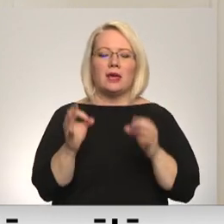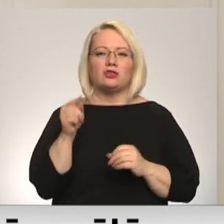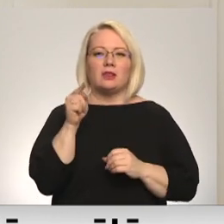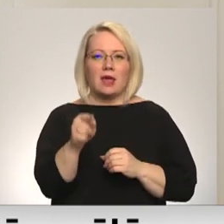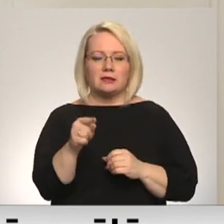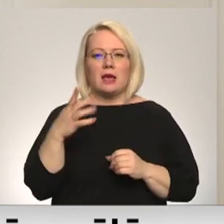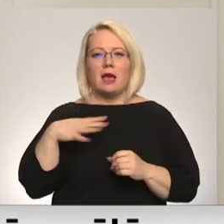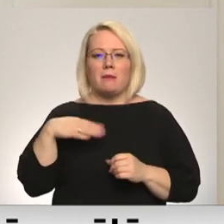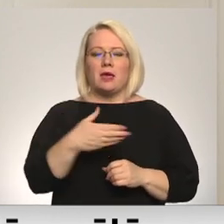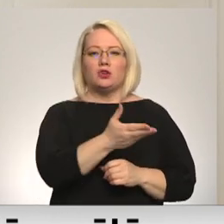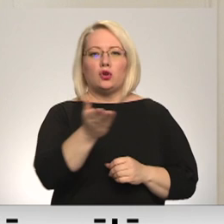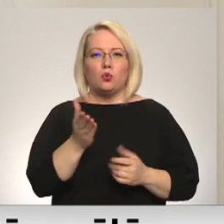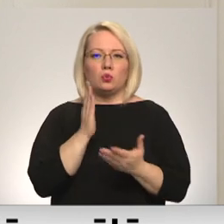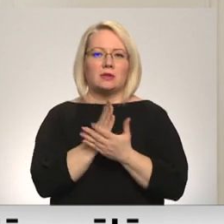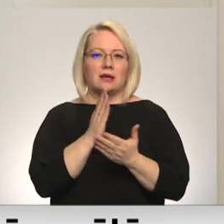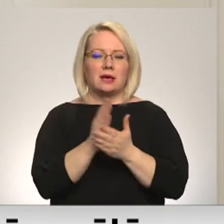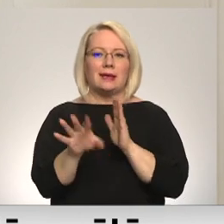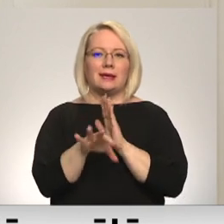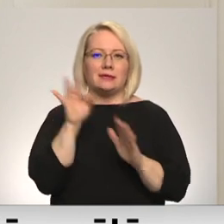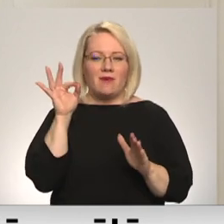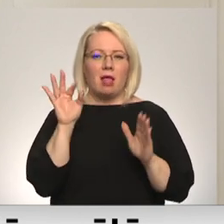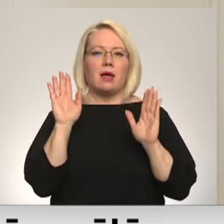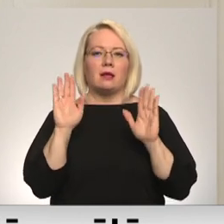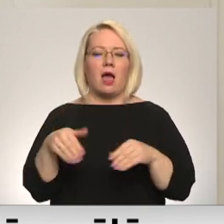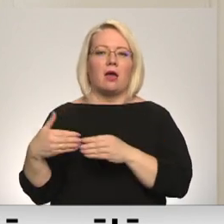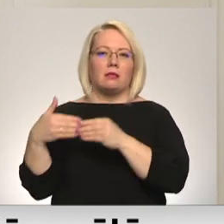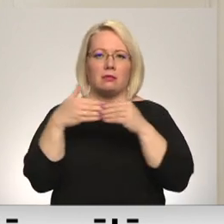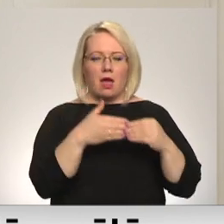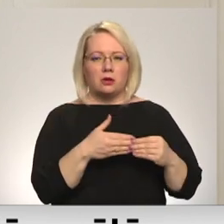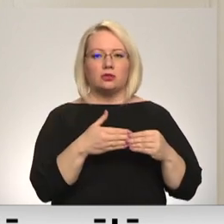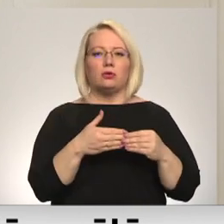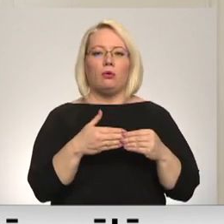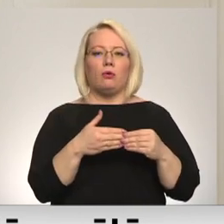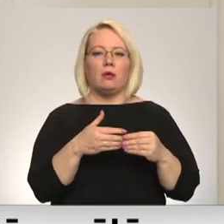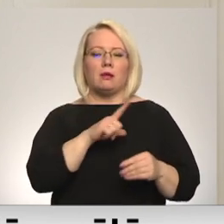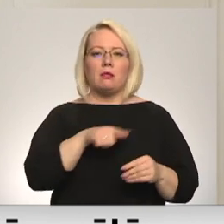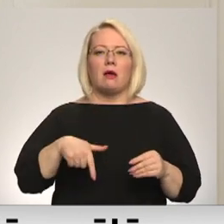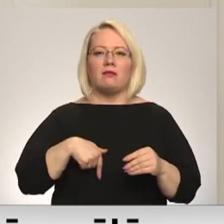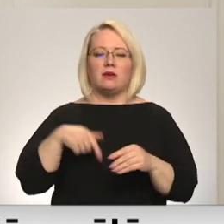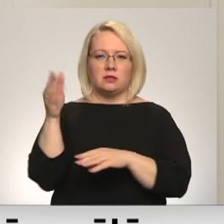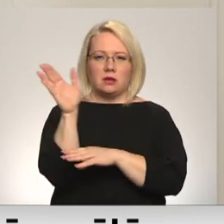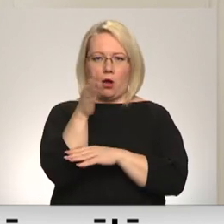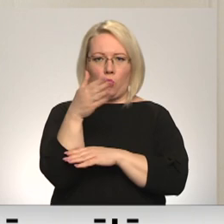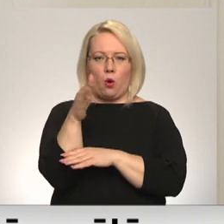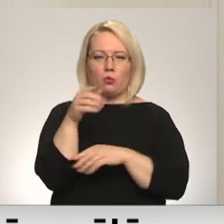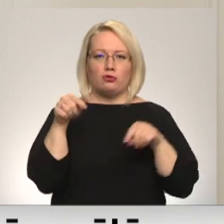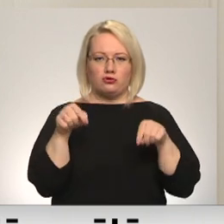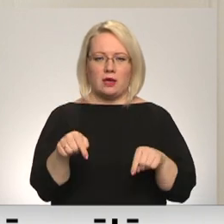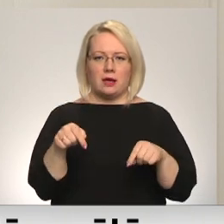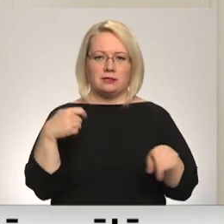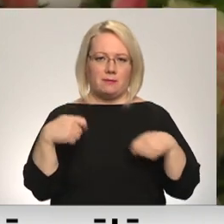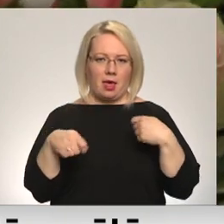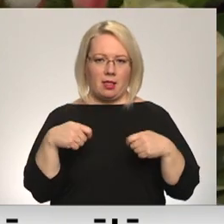kādēļ jūs arī esat izvēlēti, lai nestu Latvijas karogu šajās